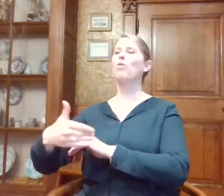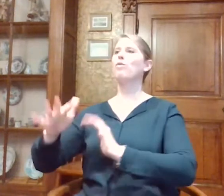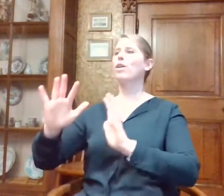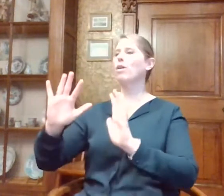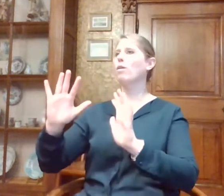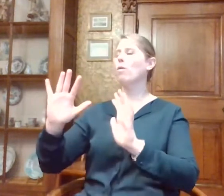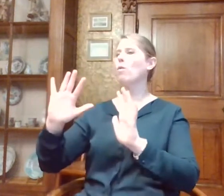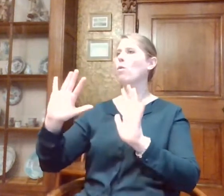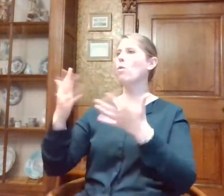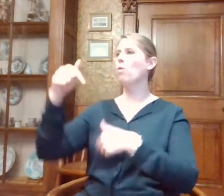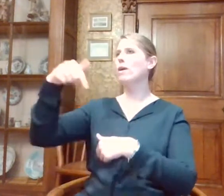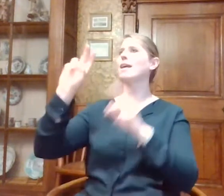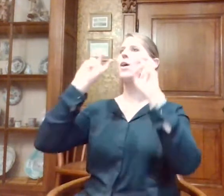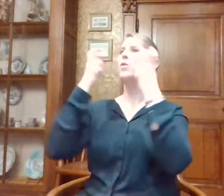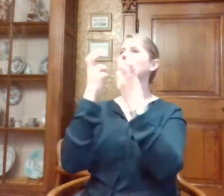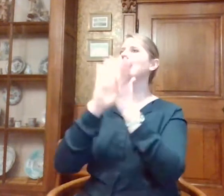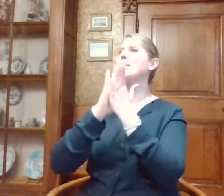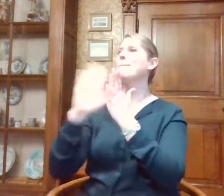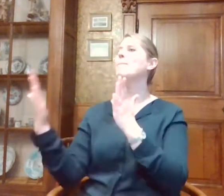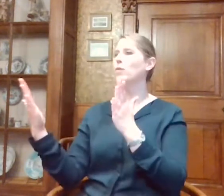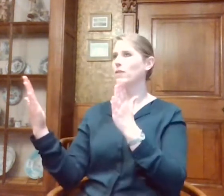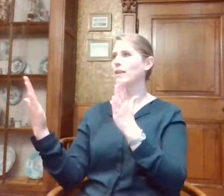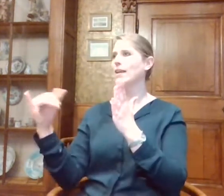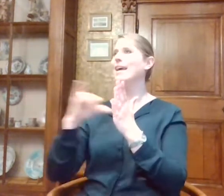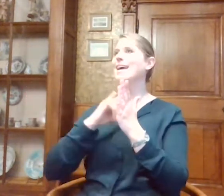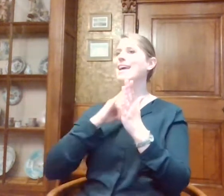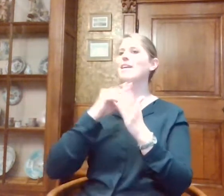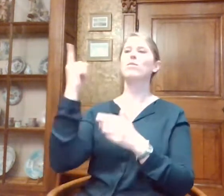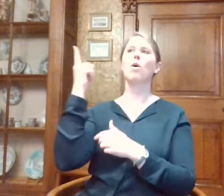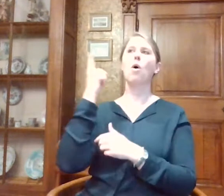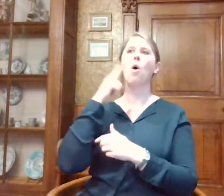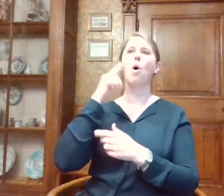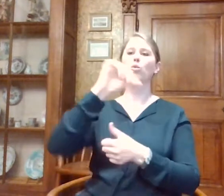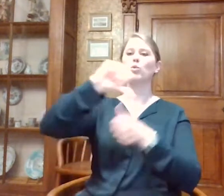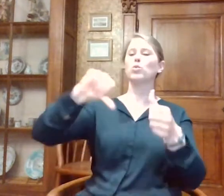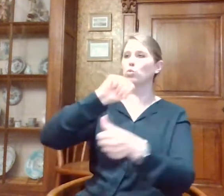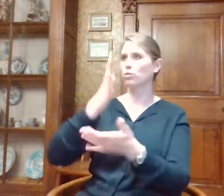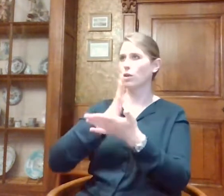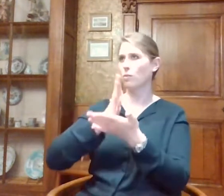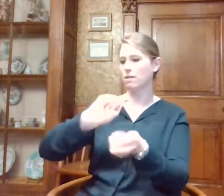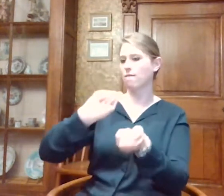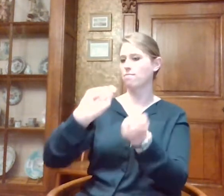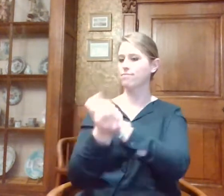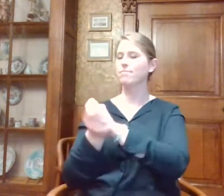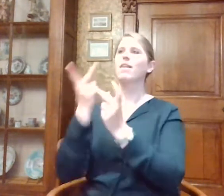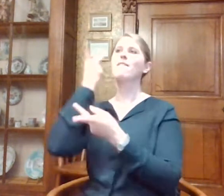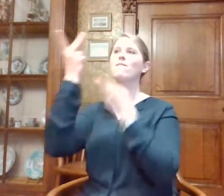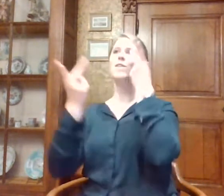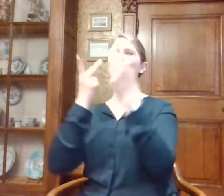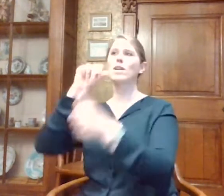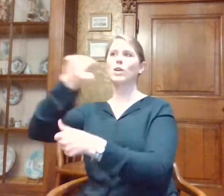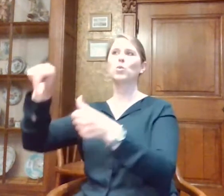manier waarop dat universiteitsbibliotheek de bestaande audiotour heel eenvoudig heeft omgezet naar een